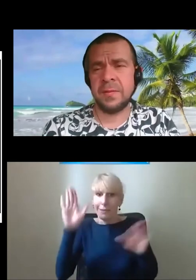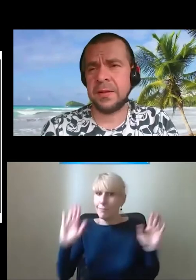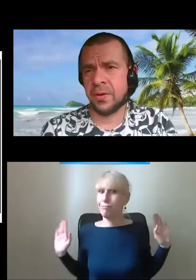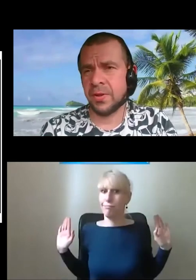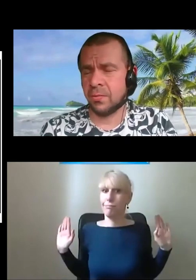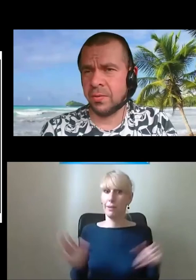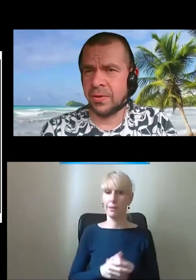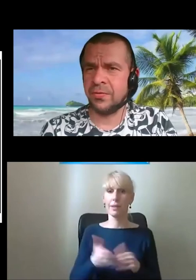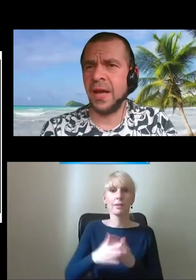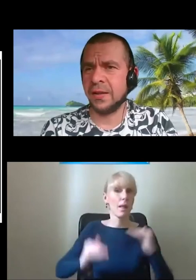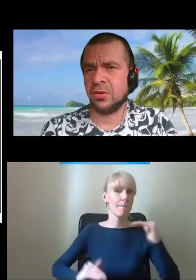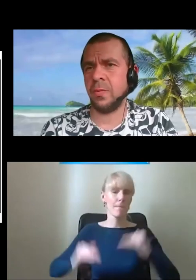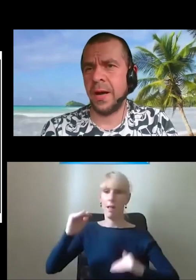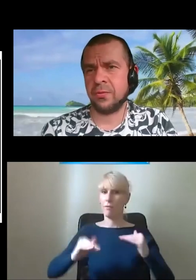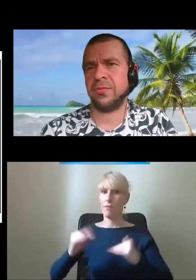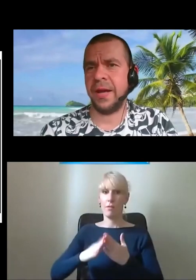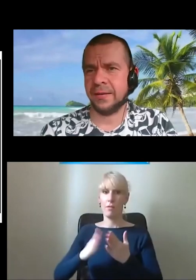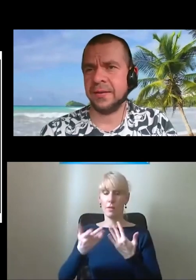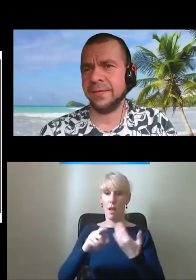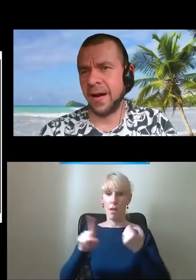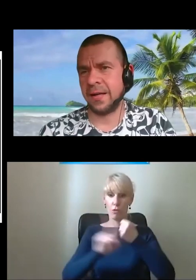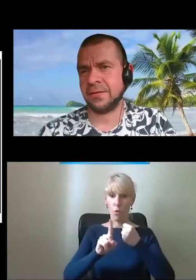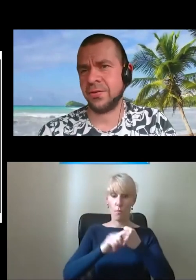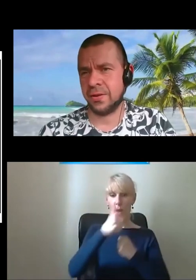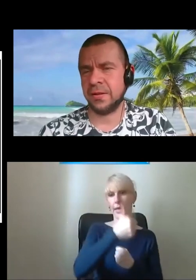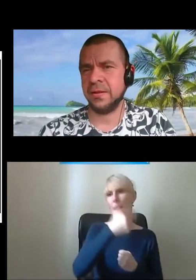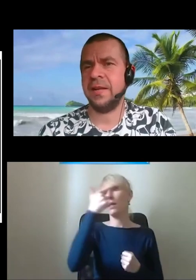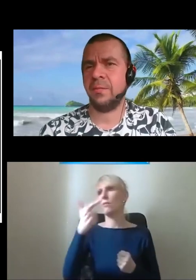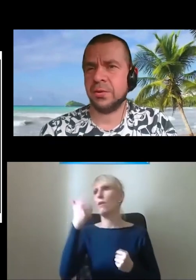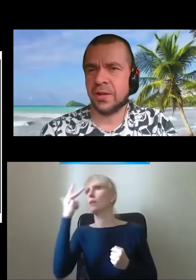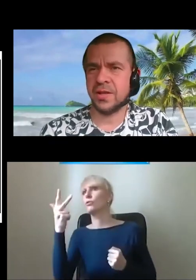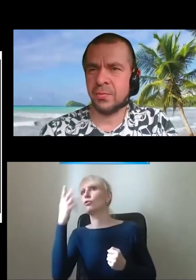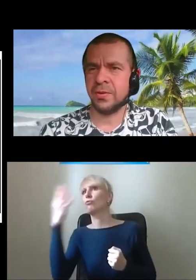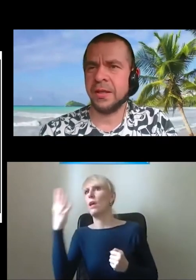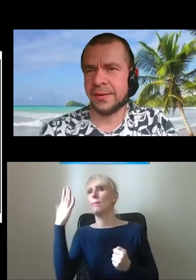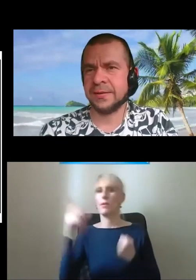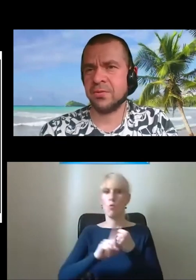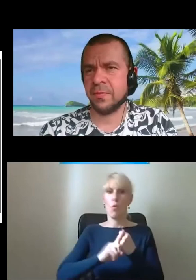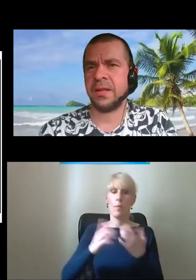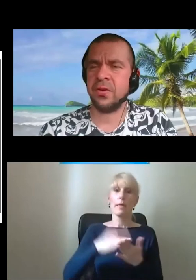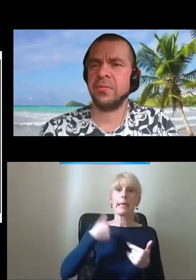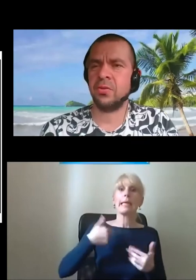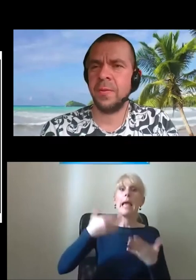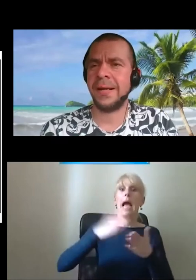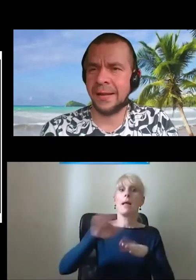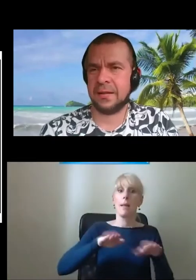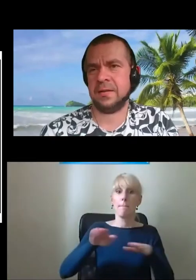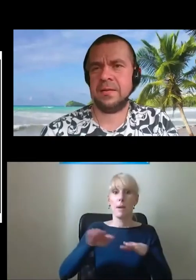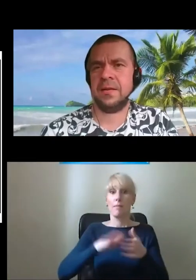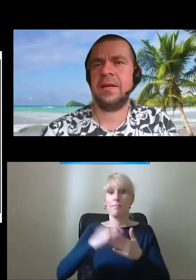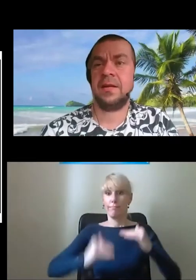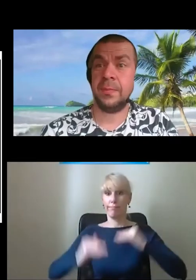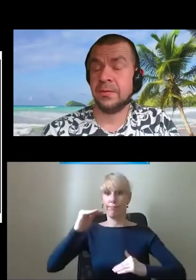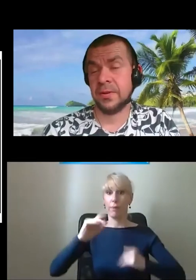nie wiem, czy te platformy nie mogłyby mieć wielkich numerów. Jeden, dwa, trzy. I podjeżdżam, mówię, jestem przy platformie numer jeden.